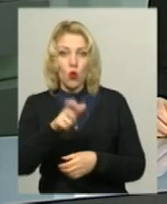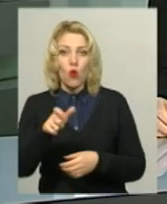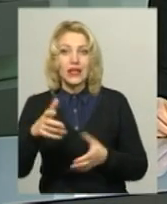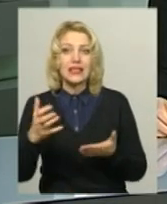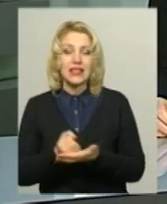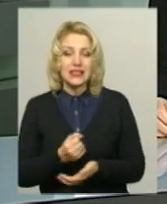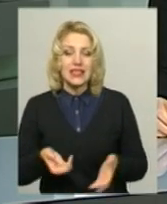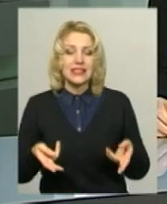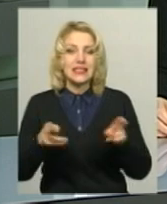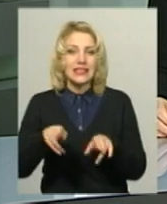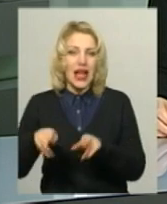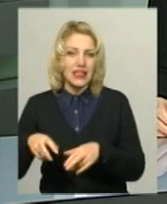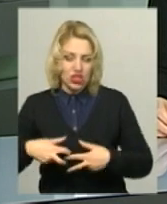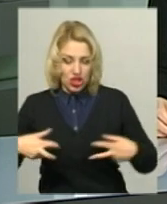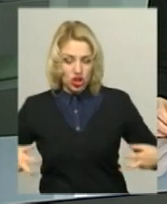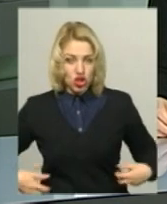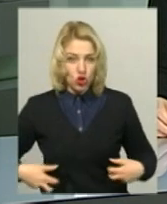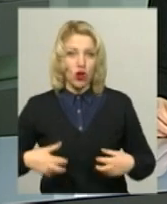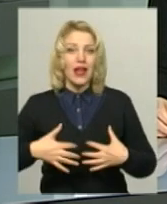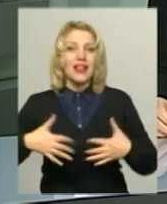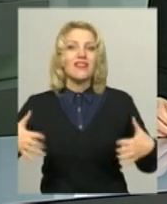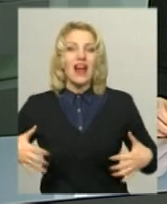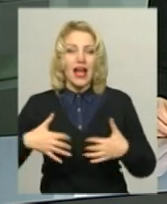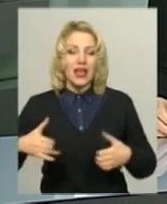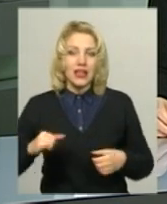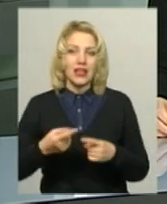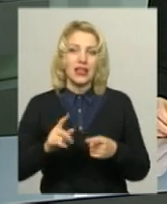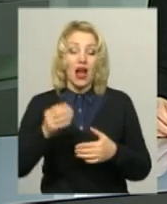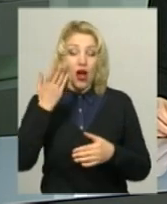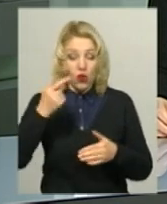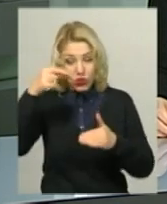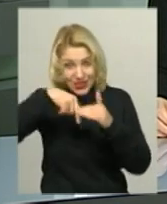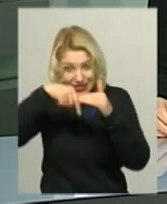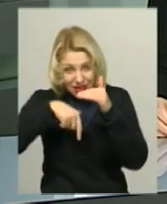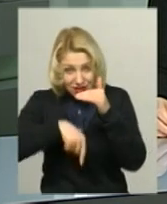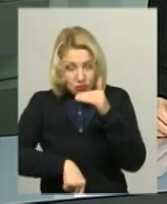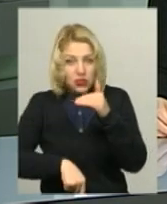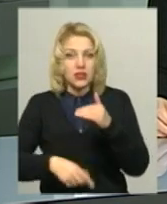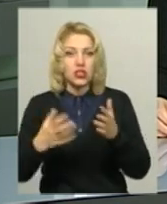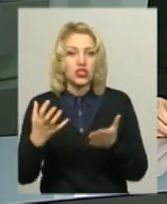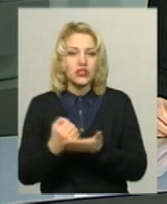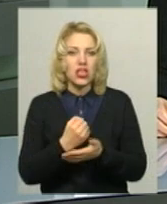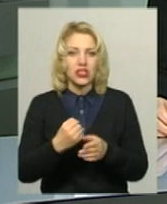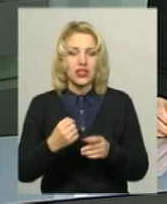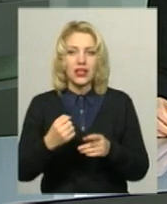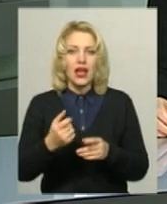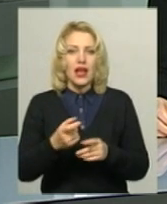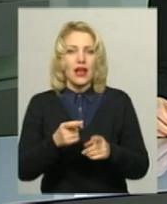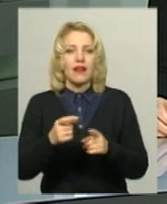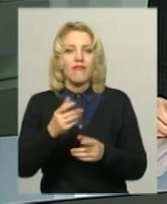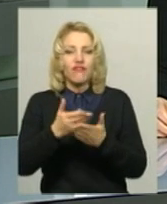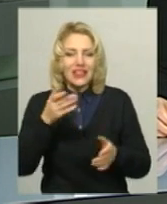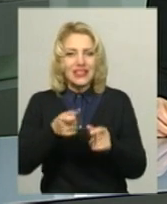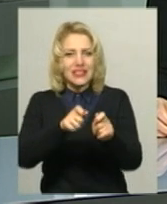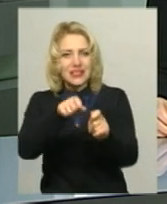тварин та кераміку 17-го століття. Коли заглибилися нижчі рівні підлоги 17-го століття, знайшли наконечник від арбалетної стріли,